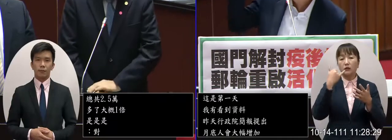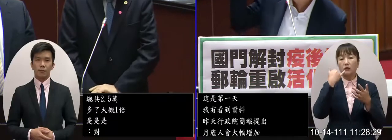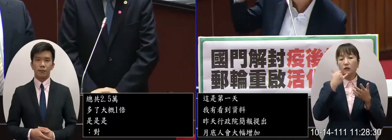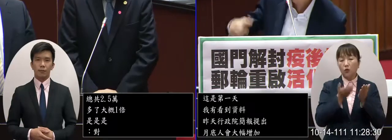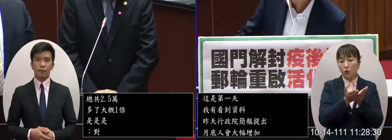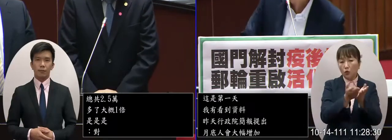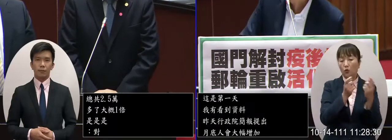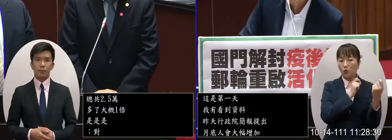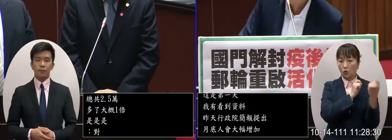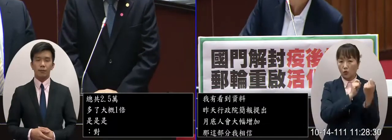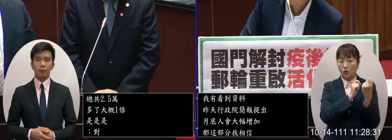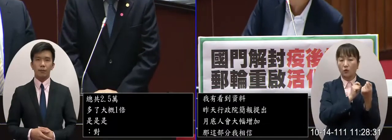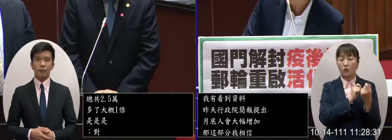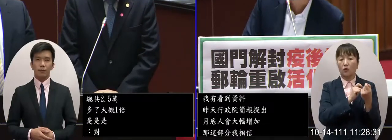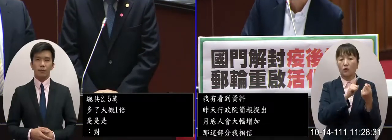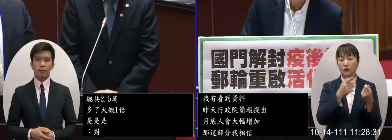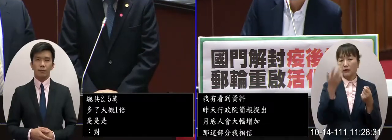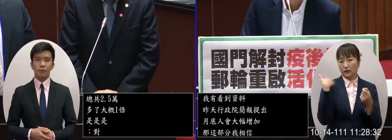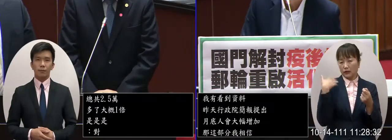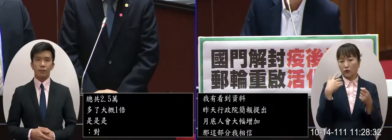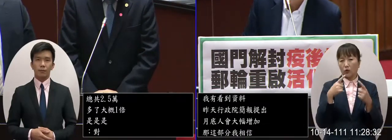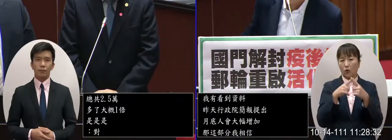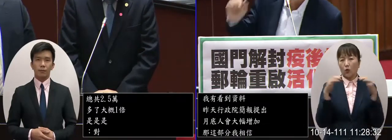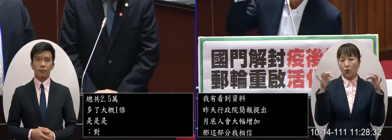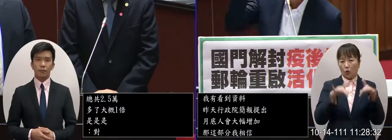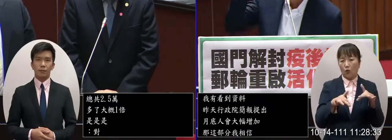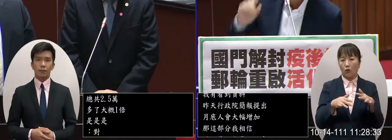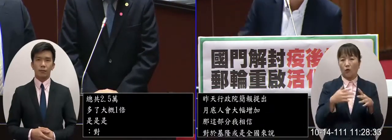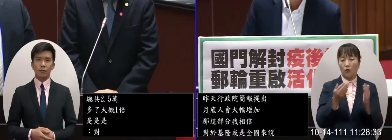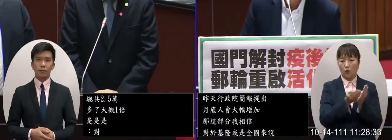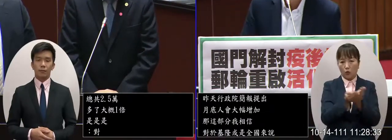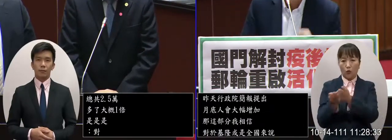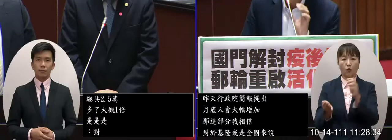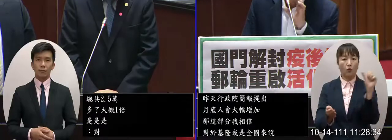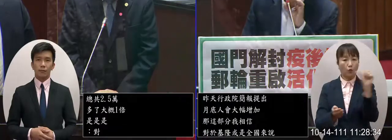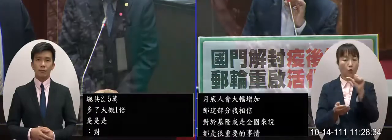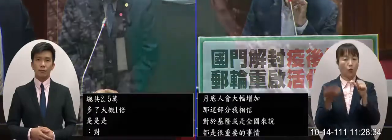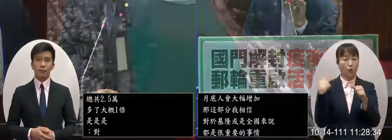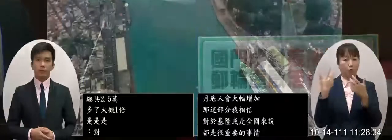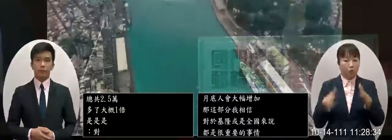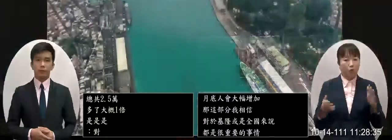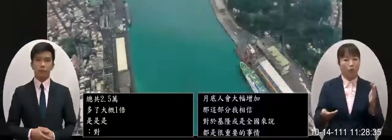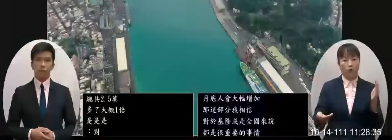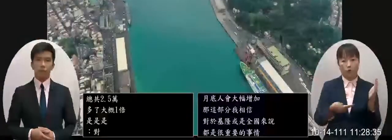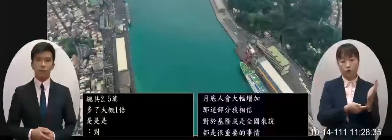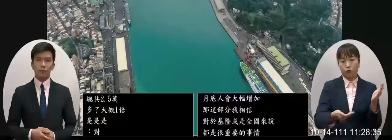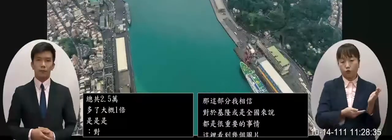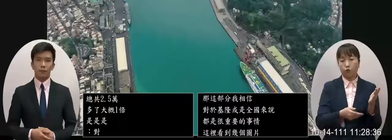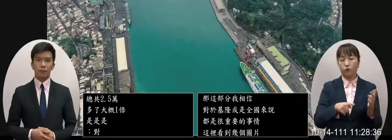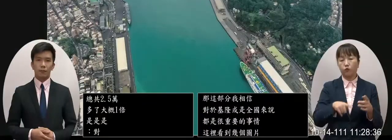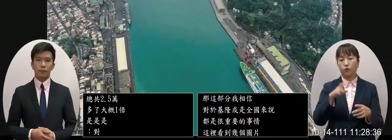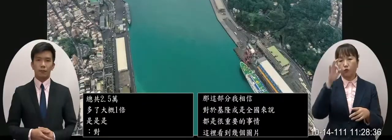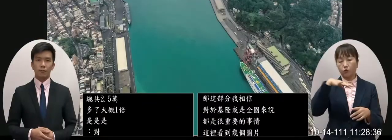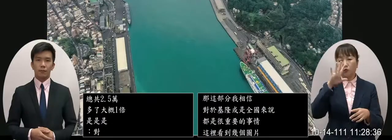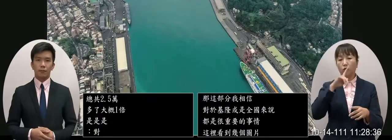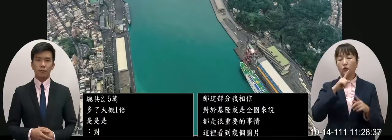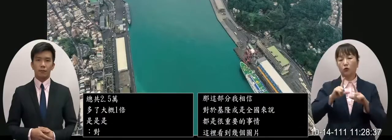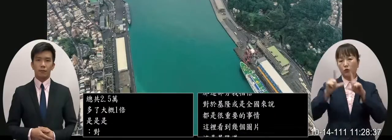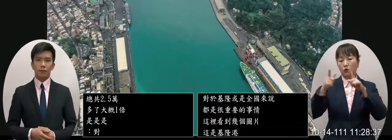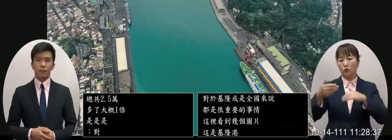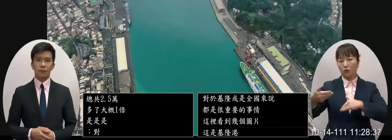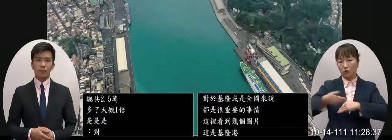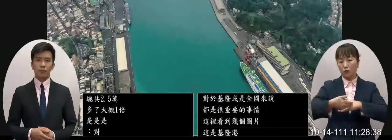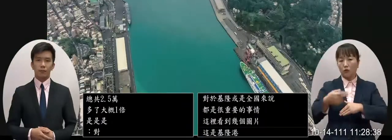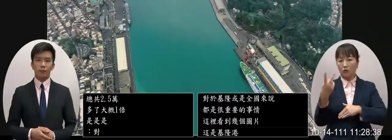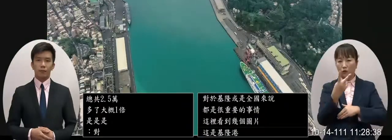港最近都是這個以前最熱門的時候有五艘的郵輪曾經停在基隆港上面可以看得到我們東岸有